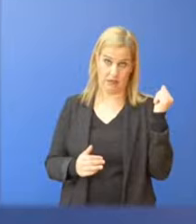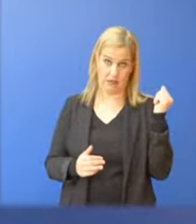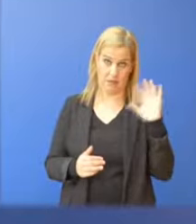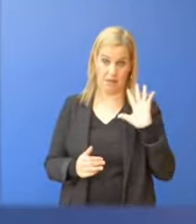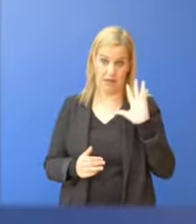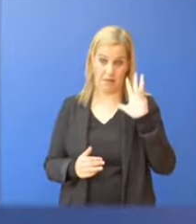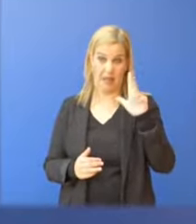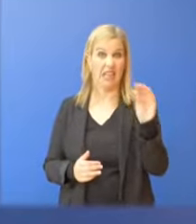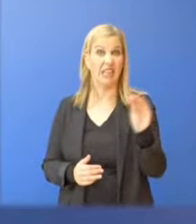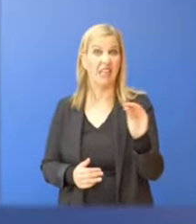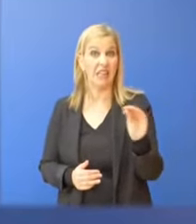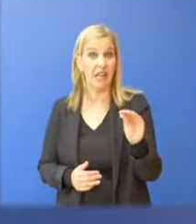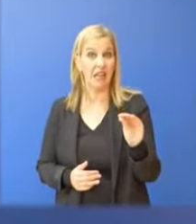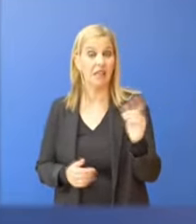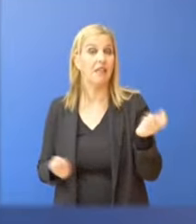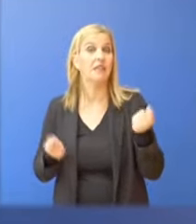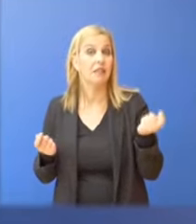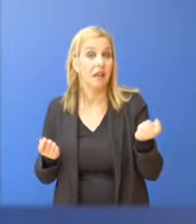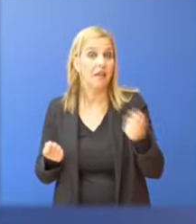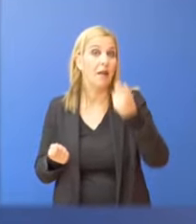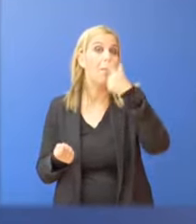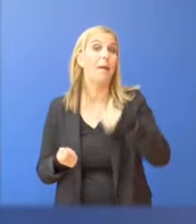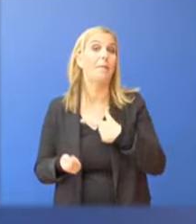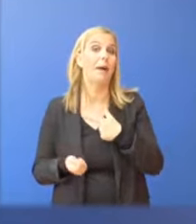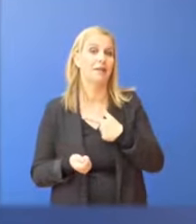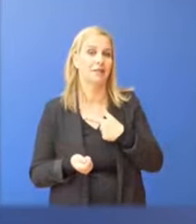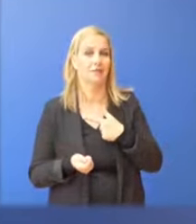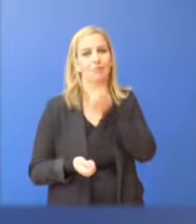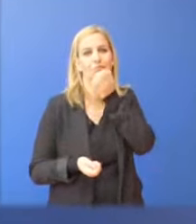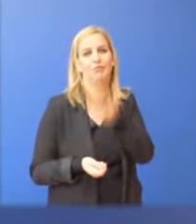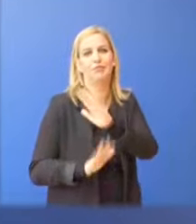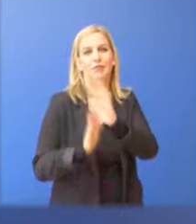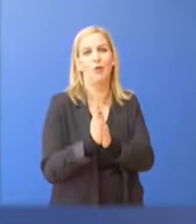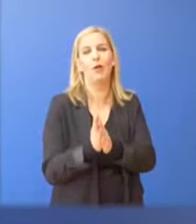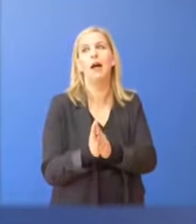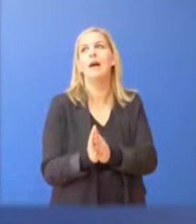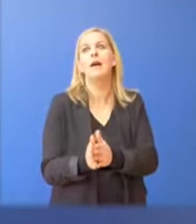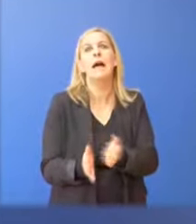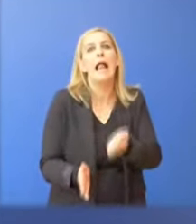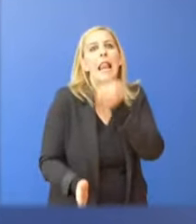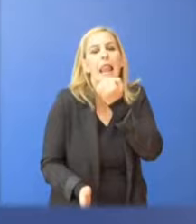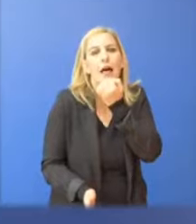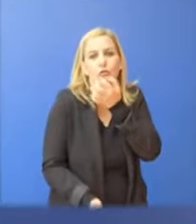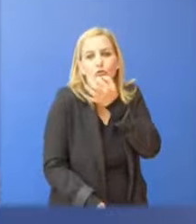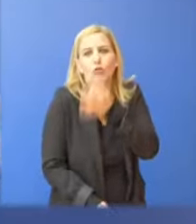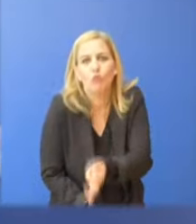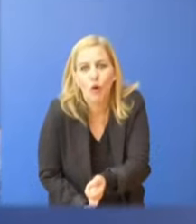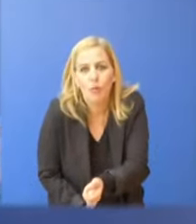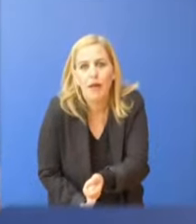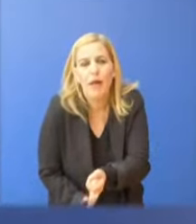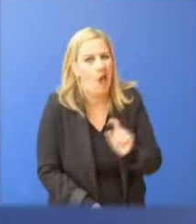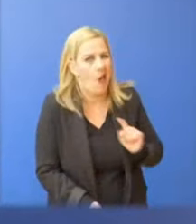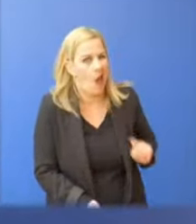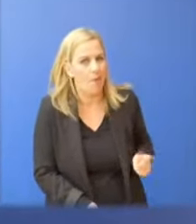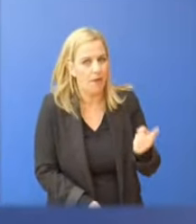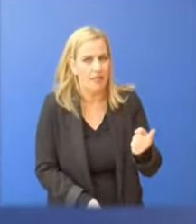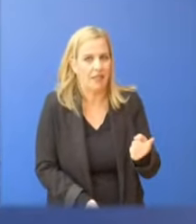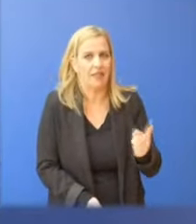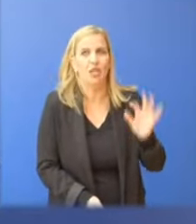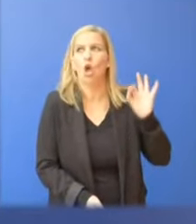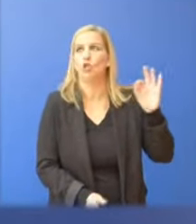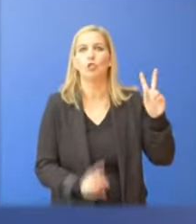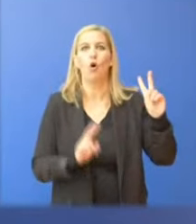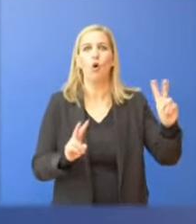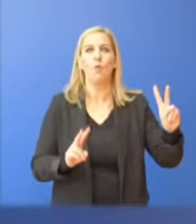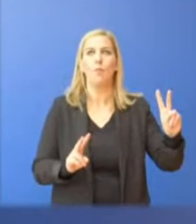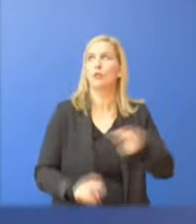Τετάρτης, ο μαρτυριάρης Νίκος Παπάς, του οποίου δεν ξέρω αν το ξέφυγε, για να το είπε επίτηδες, για να μην πάρει όλη τη δόξα της